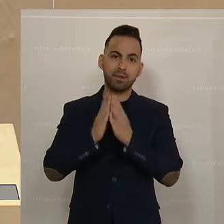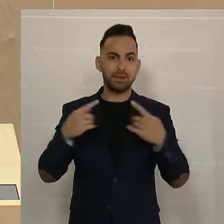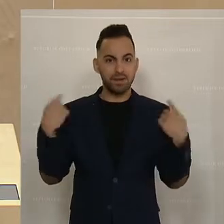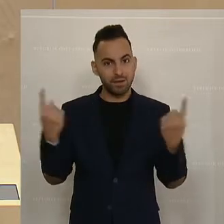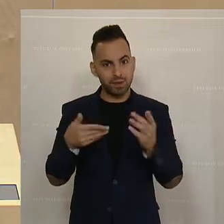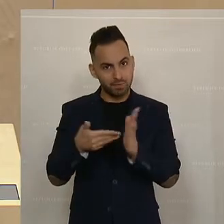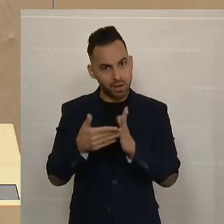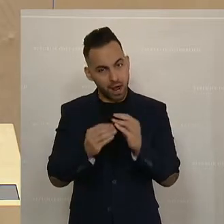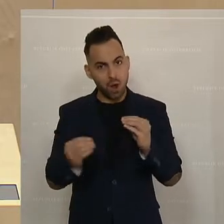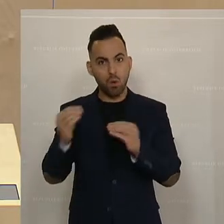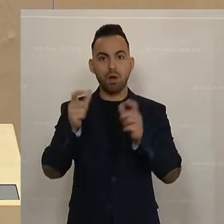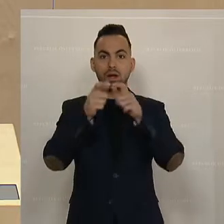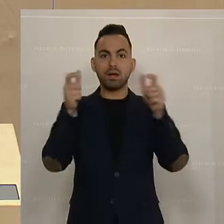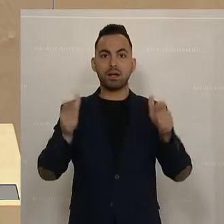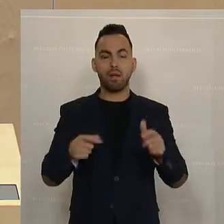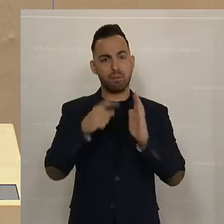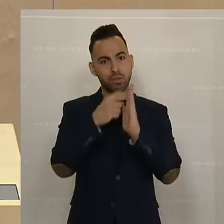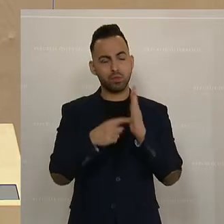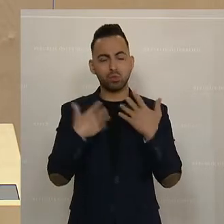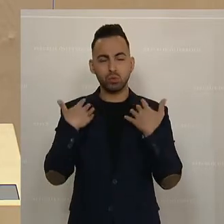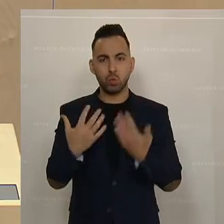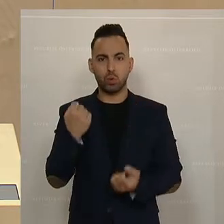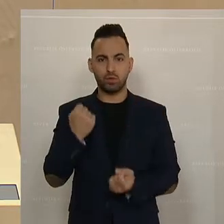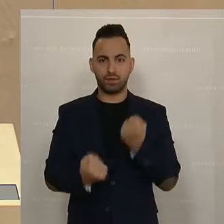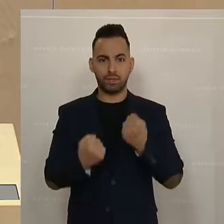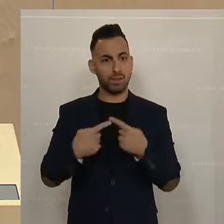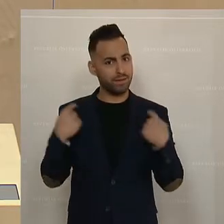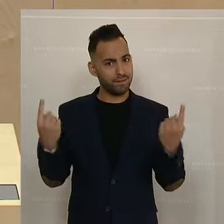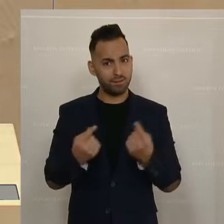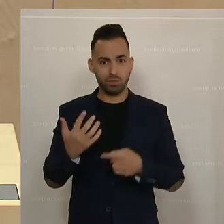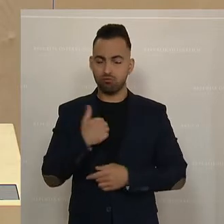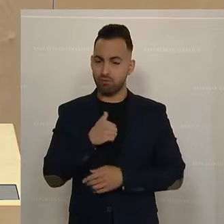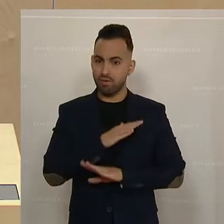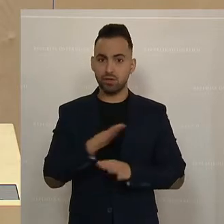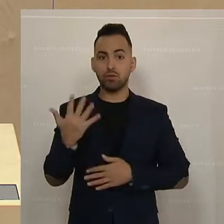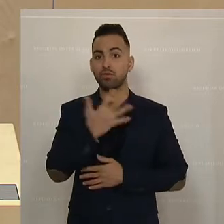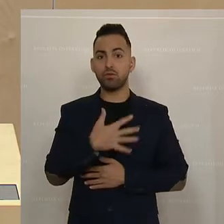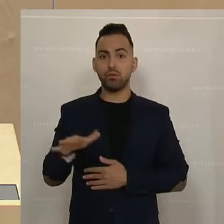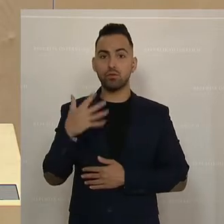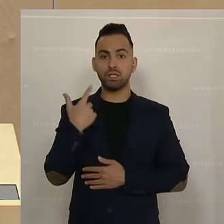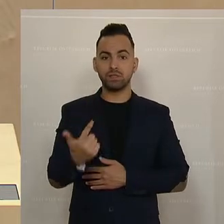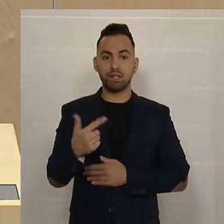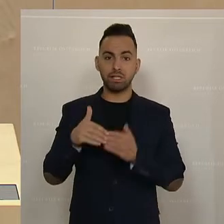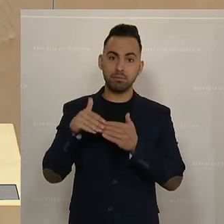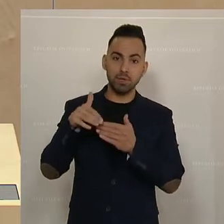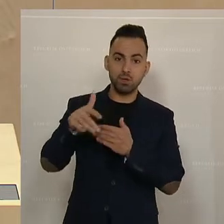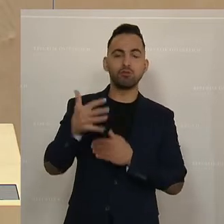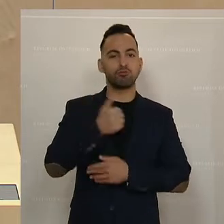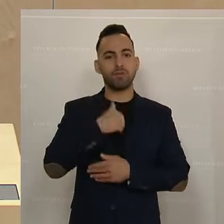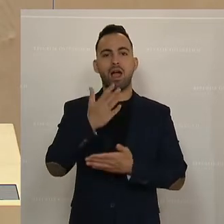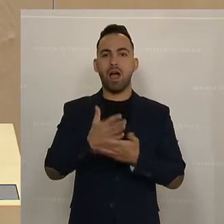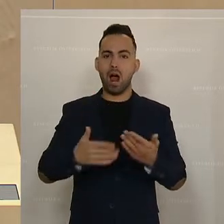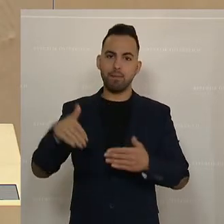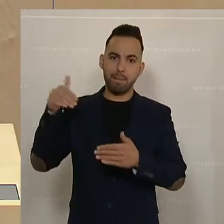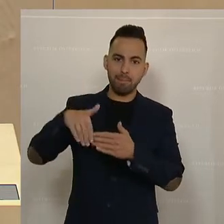brauchen das, die Rahmenbedingungen sind so schwierig. Wir schaffen es jetzt mit insgesamt 520 Millionen, über eine halbe Milliarde,